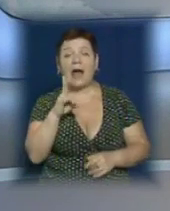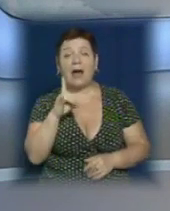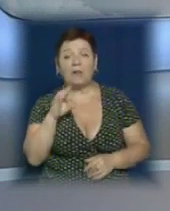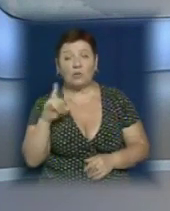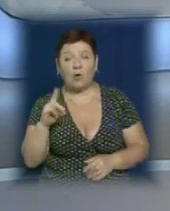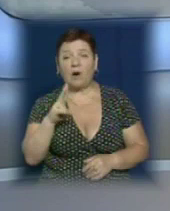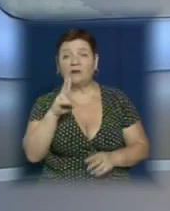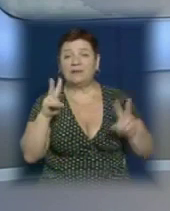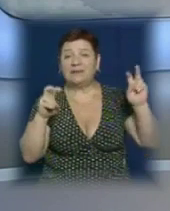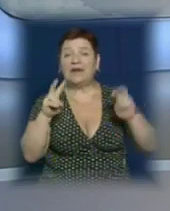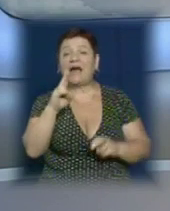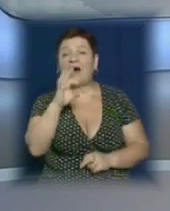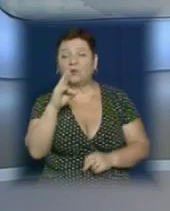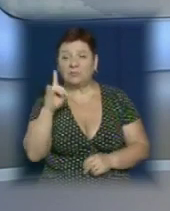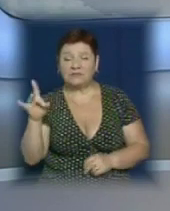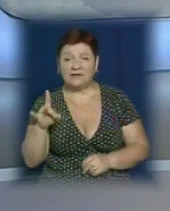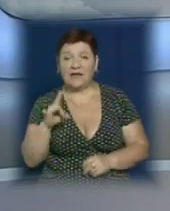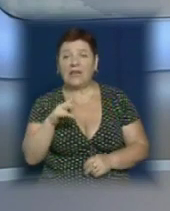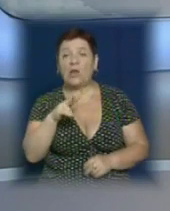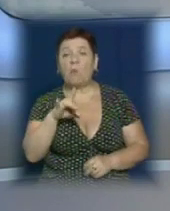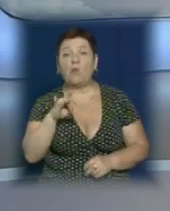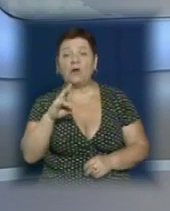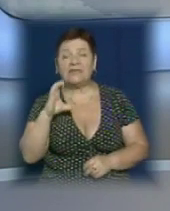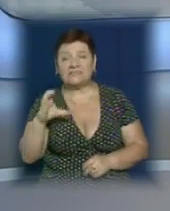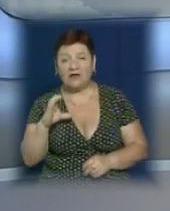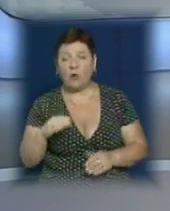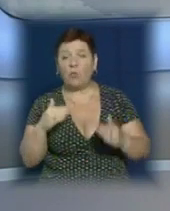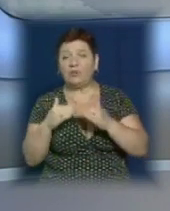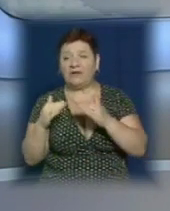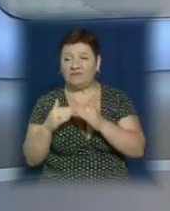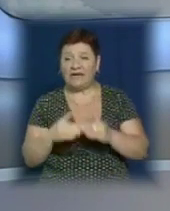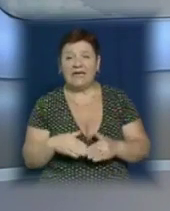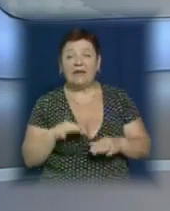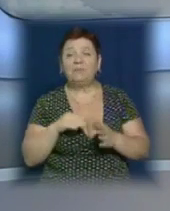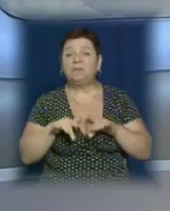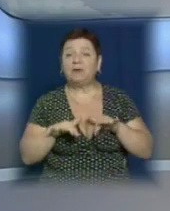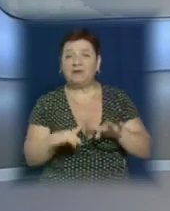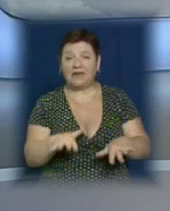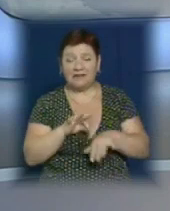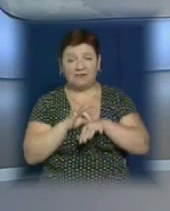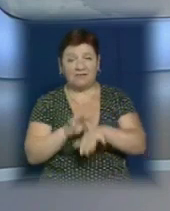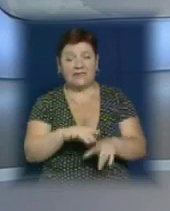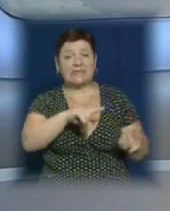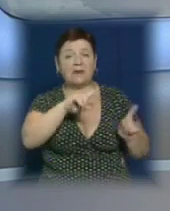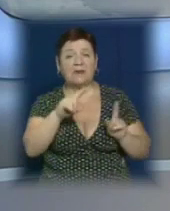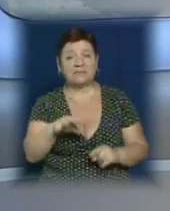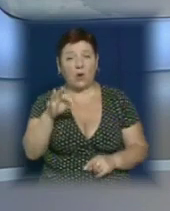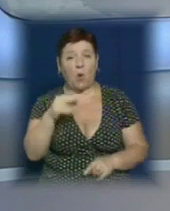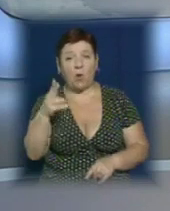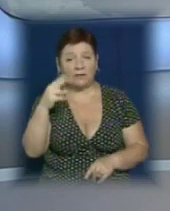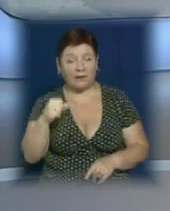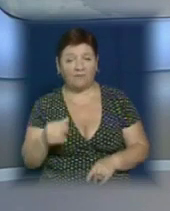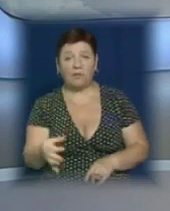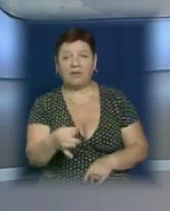«Кантус» у супровіді камерного оркестру «Леополіс» Бах у будівлі Крупки. Захід пройде в приміщенні Закарпатської ОДА. Крім того, в